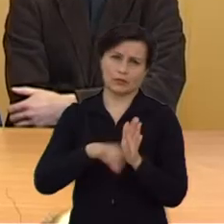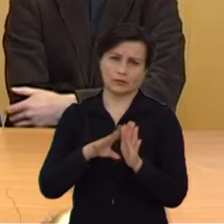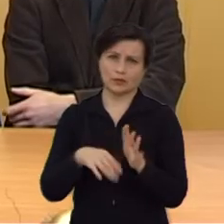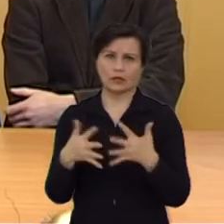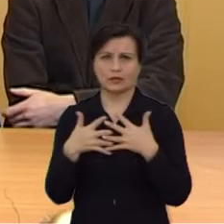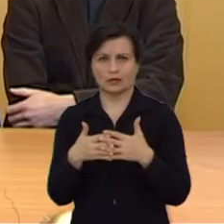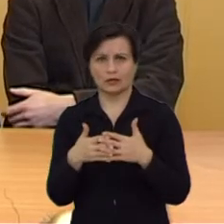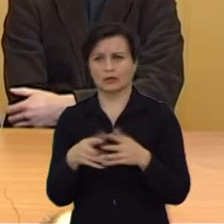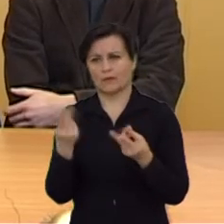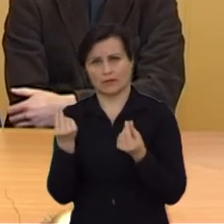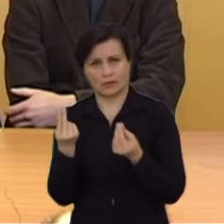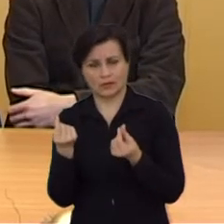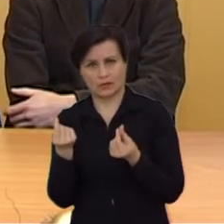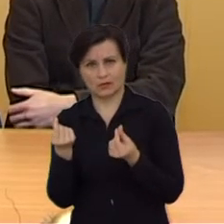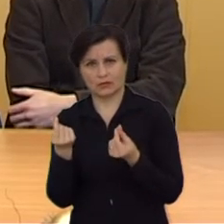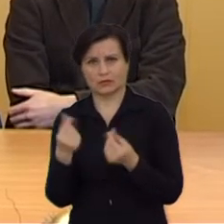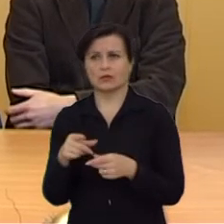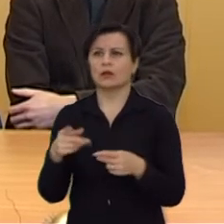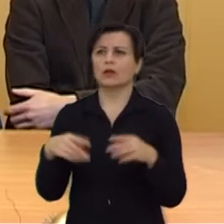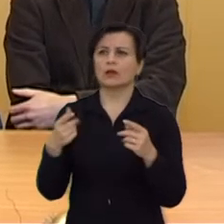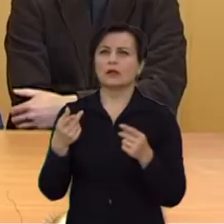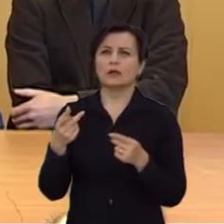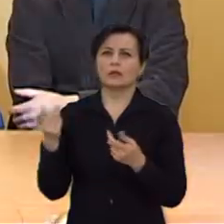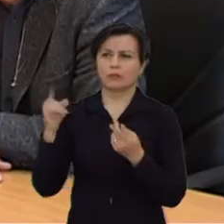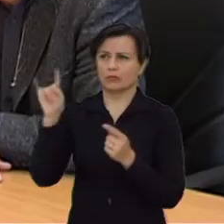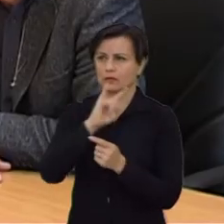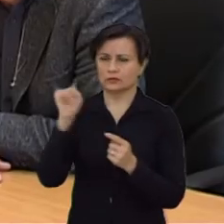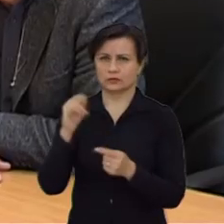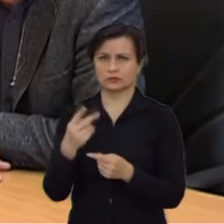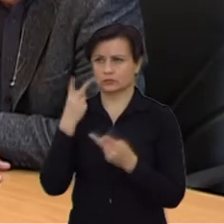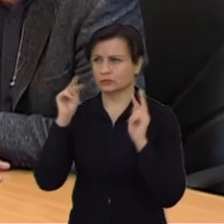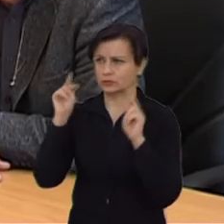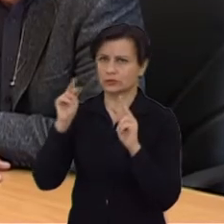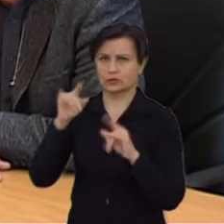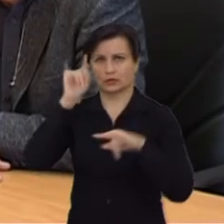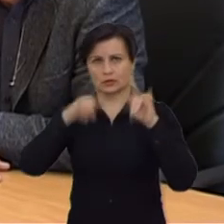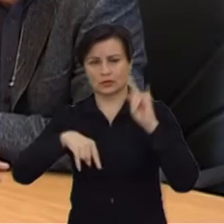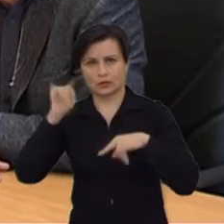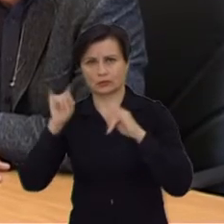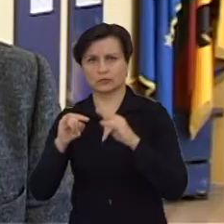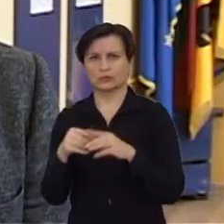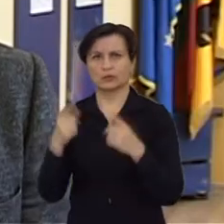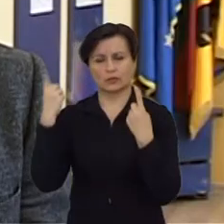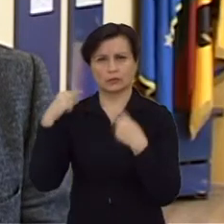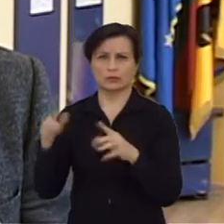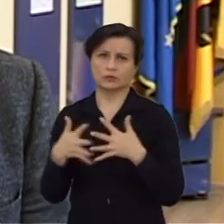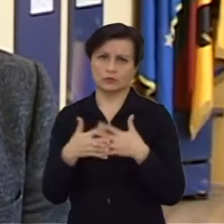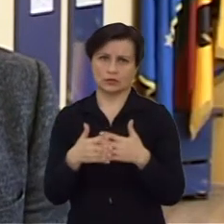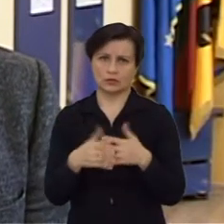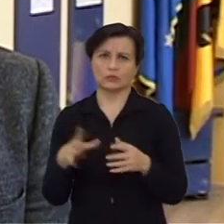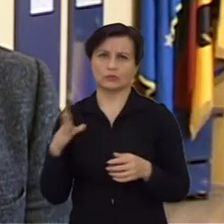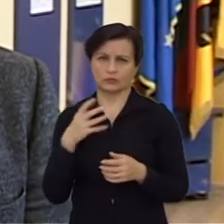paprastesnius tokius, galbūt daugiau materialius dalykus, apie bažnyčių priežiūrą, remontus, apie